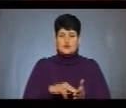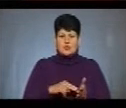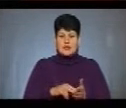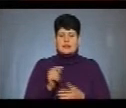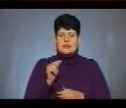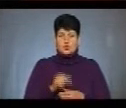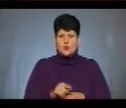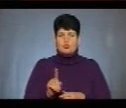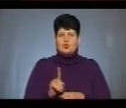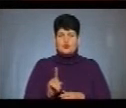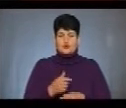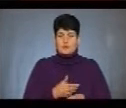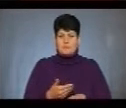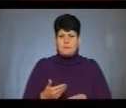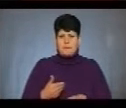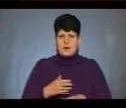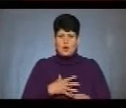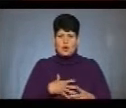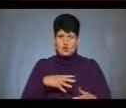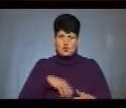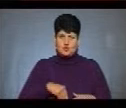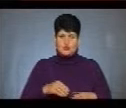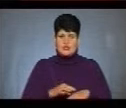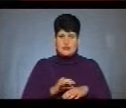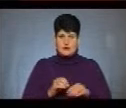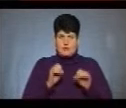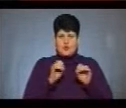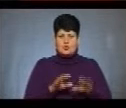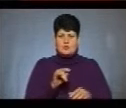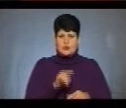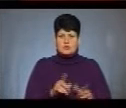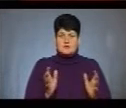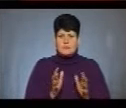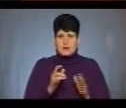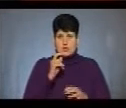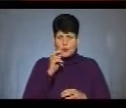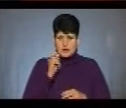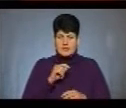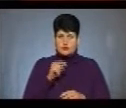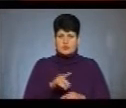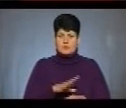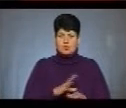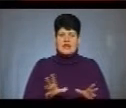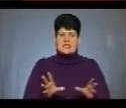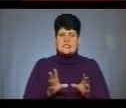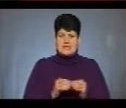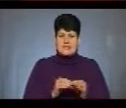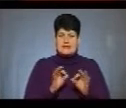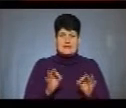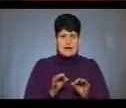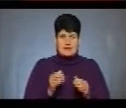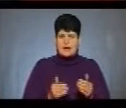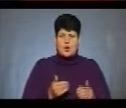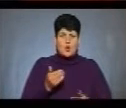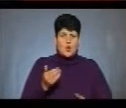на тому, що ми душу і тіло положимо для того, щоб зберегти Україну, для того, щоб вона була цілісною і жодних кроків